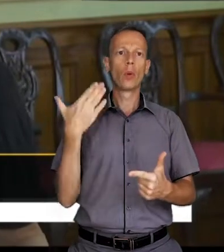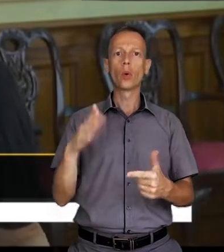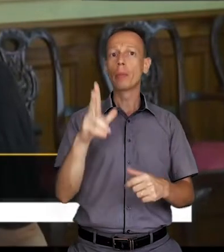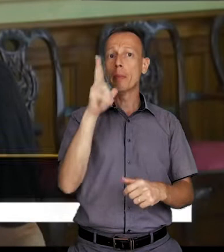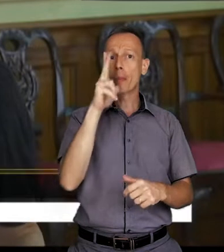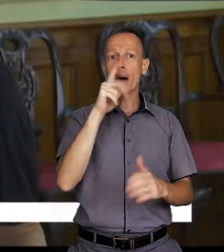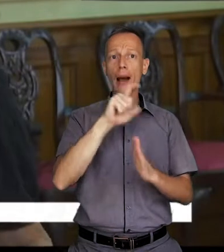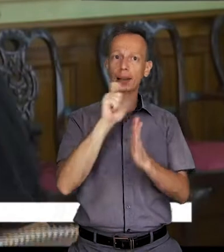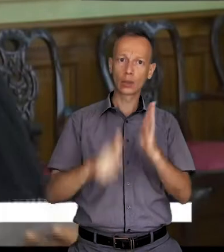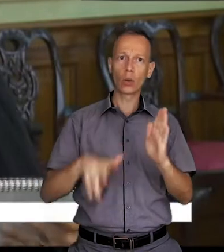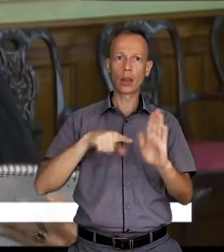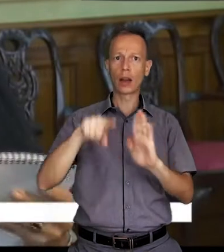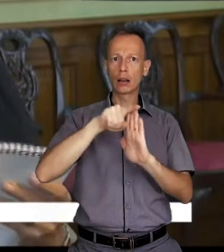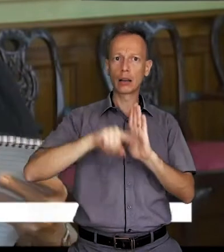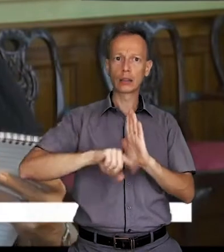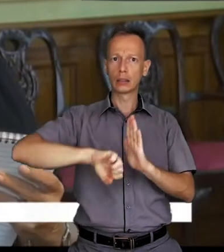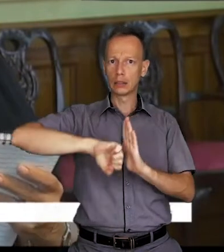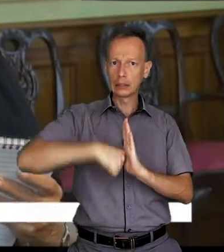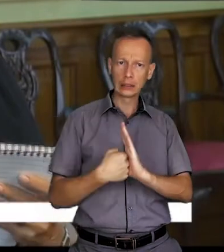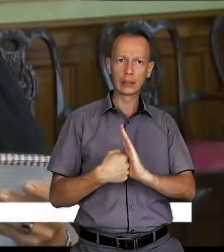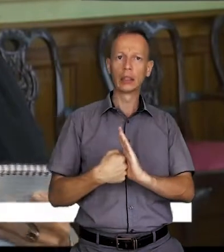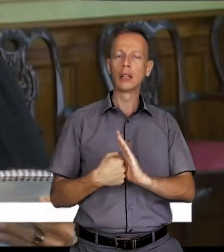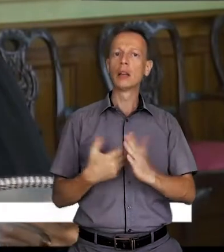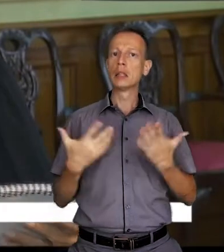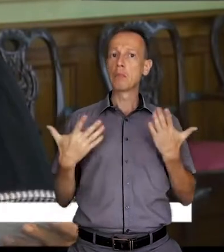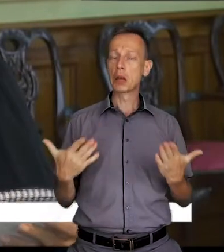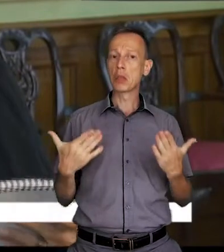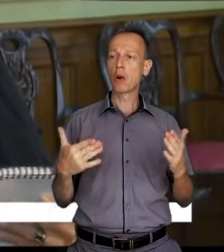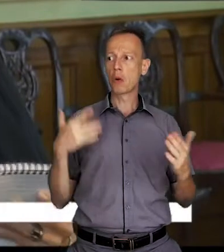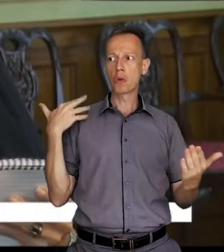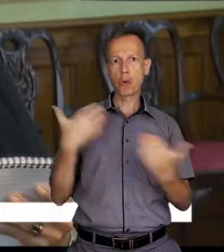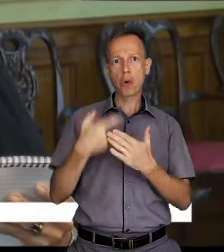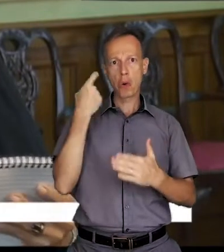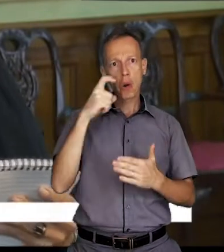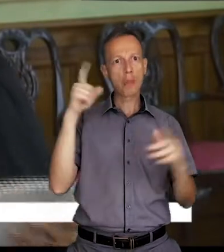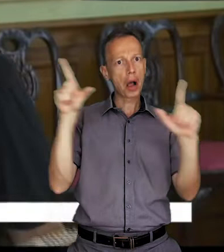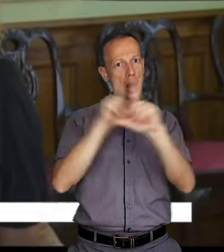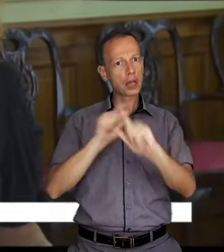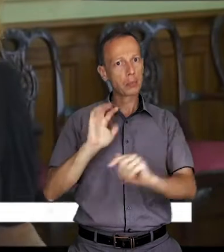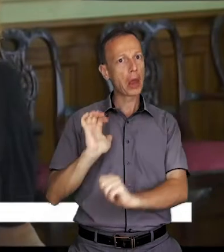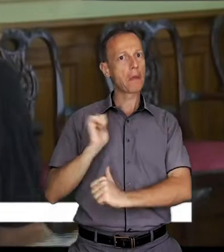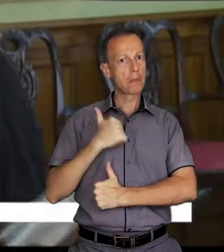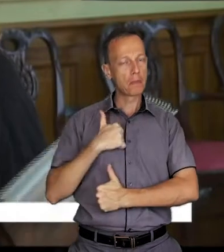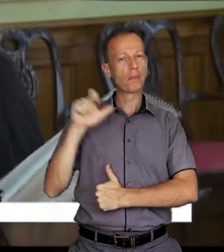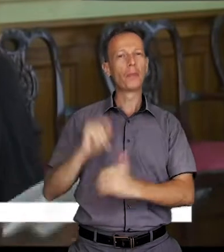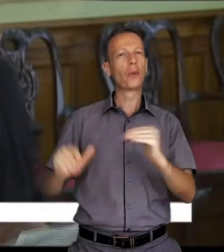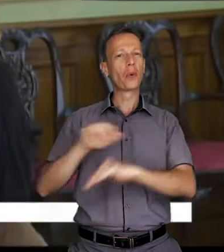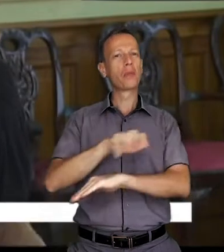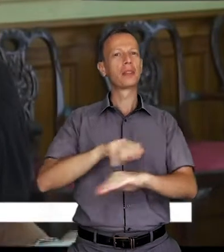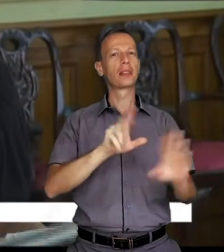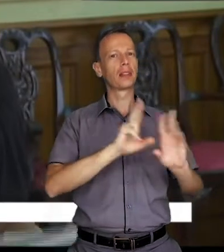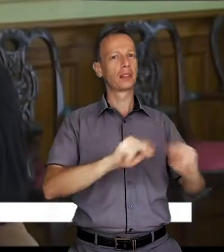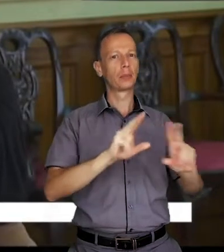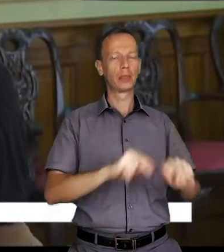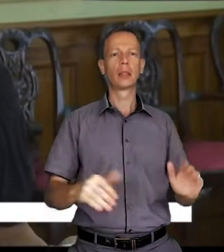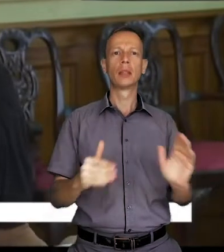Il s'agit des restrictions dans les bars et dans les restaurants. D'ailleurs, des restrictions qui sont assez bien respectées. a dit